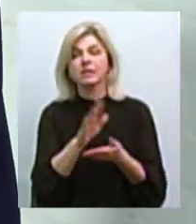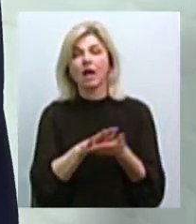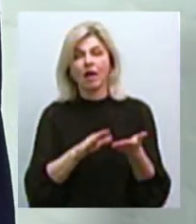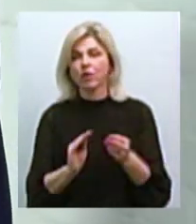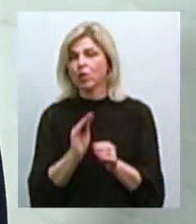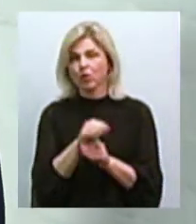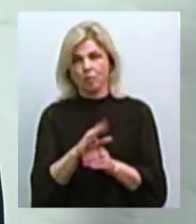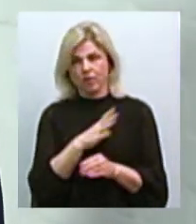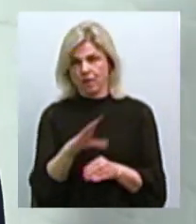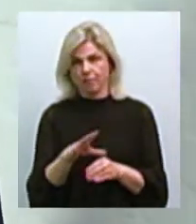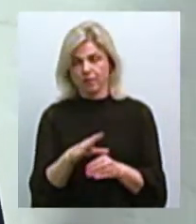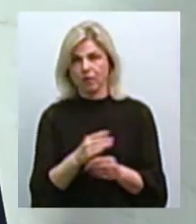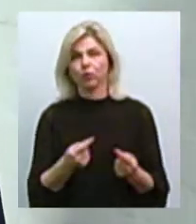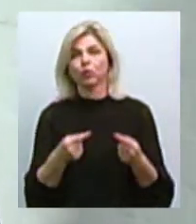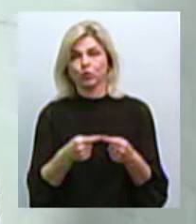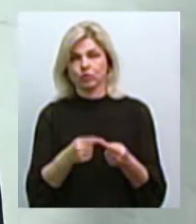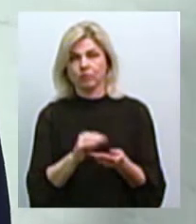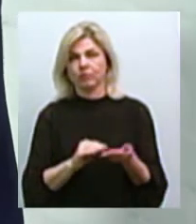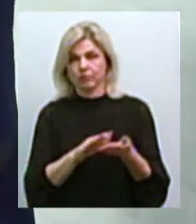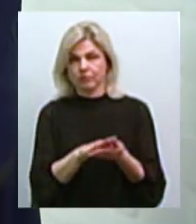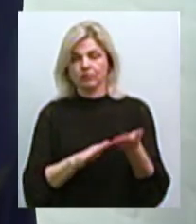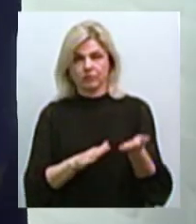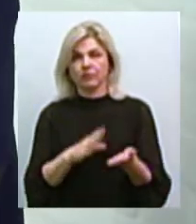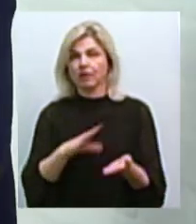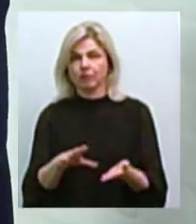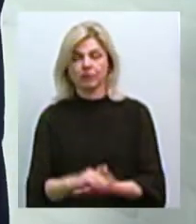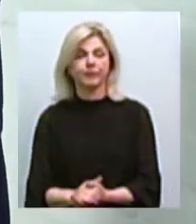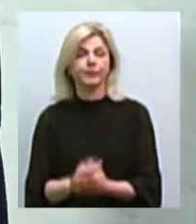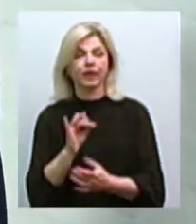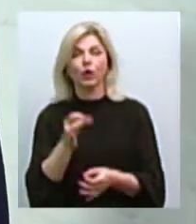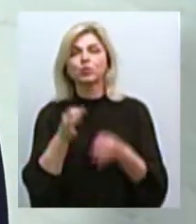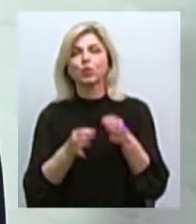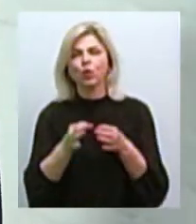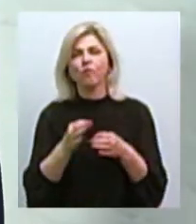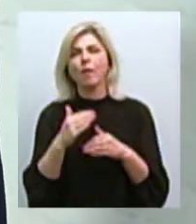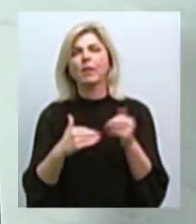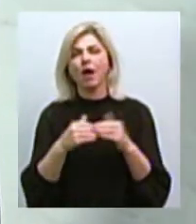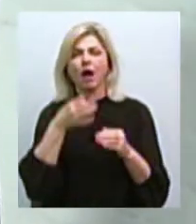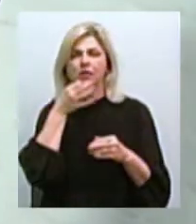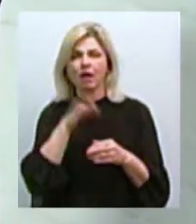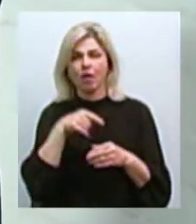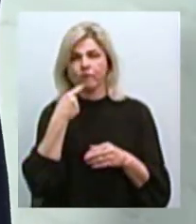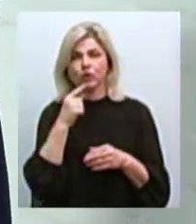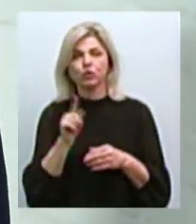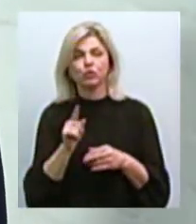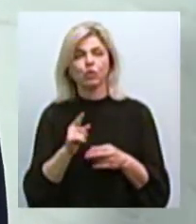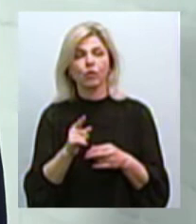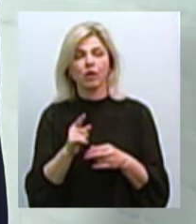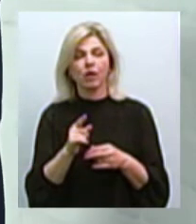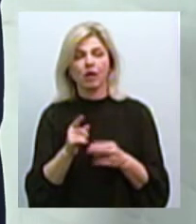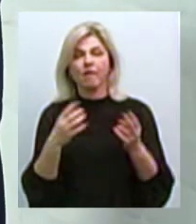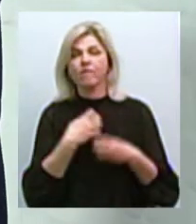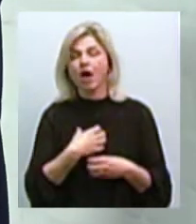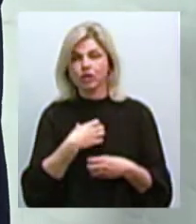нам у відзві також наведено ще судову практику, яка говорить про те, що необхідним моментом є